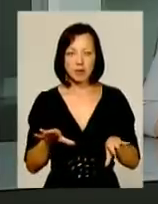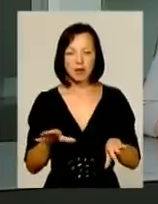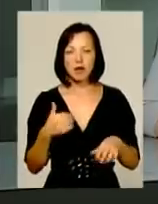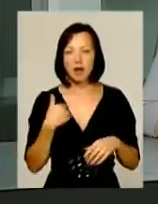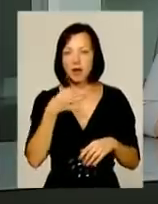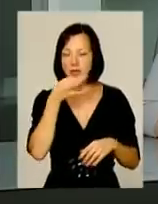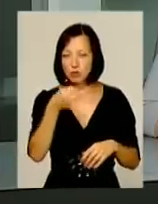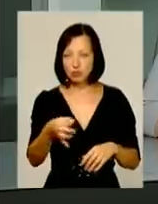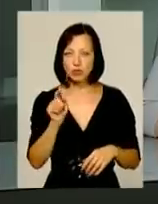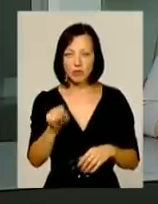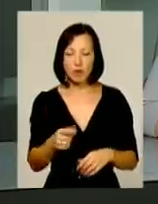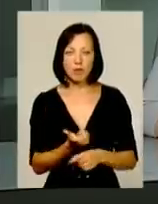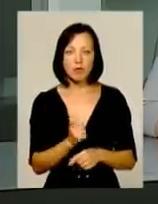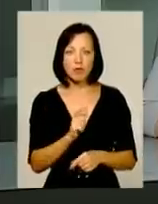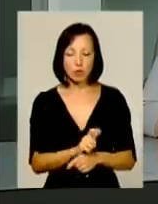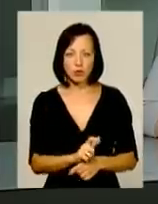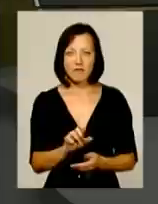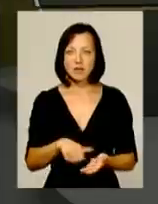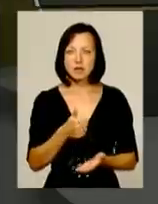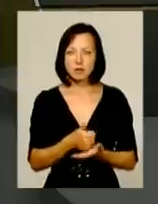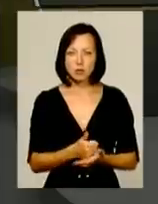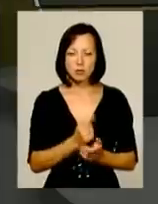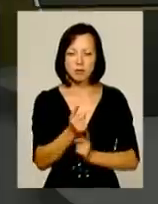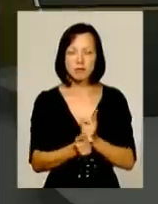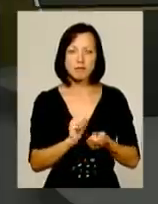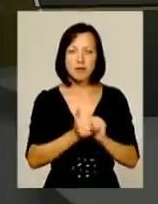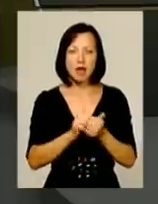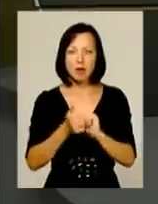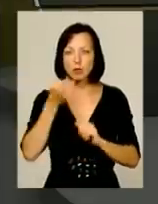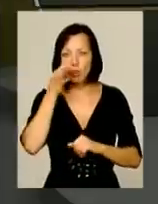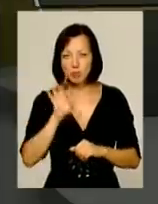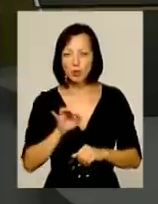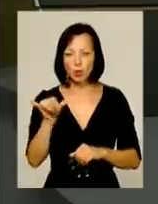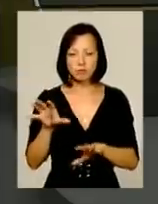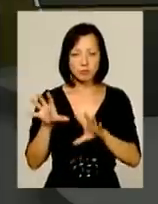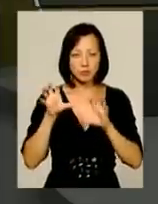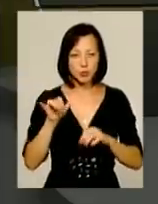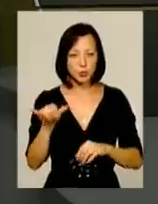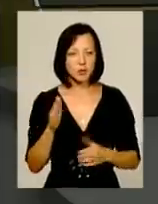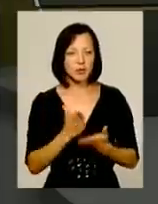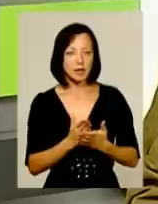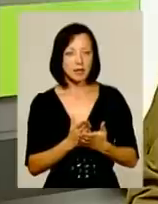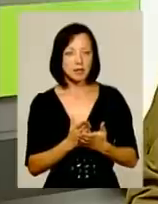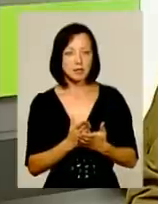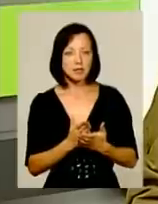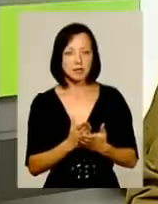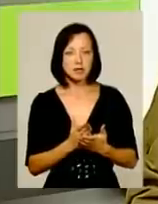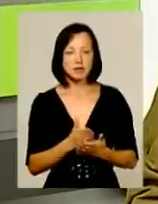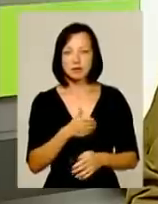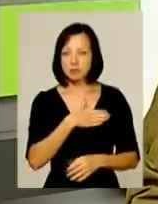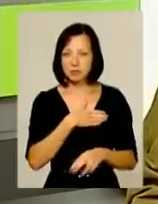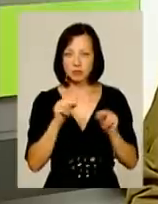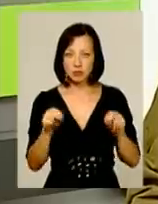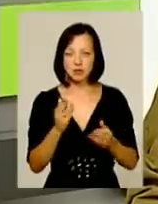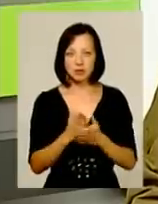Я вам скажу більше, що ми, в основному, скажімо так, більше міняємося опыта. Ну і, естественно, звісно, навчаємося у них. Тому є, положа руку на серця,